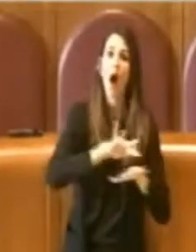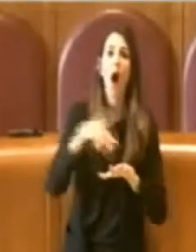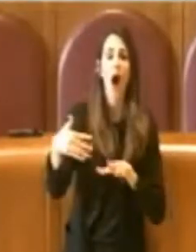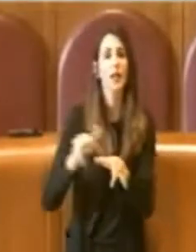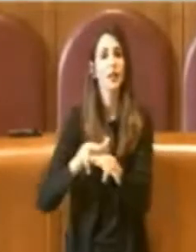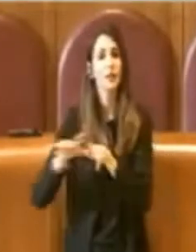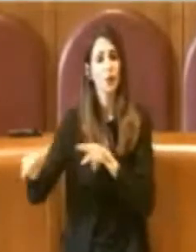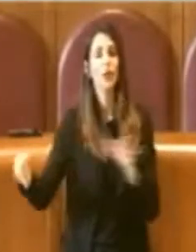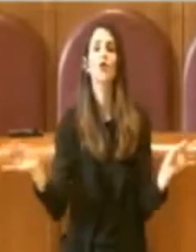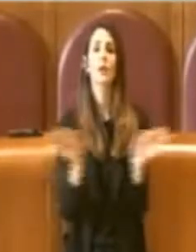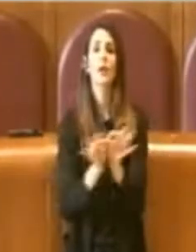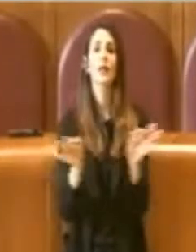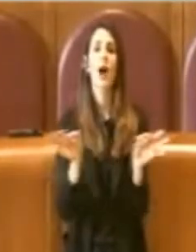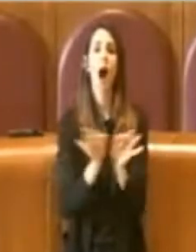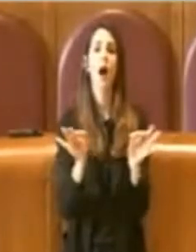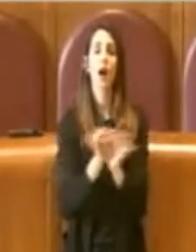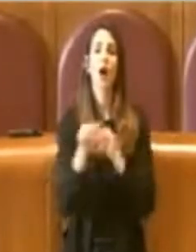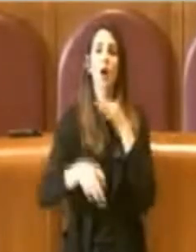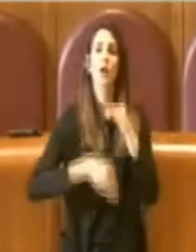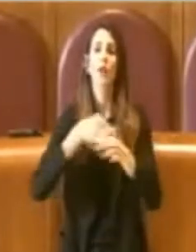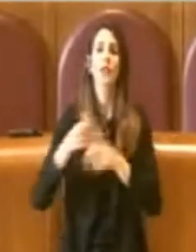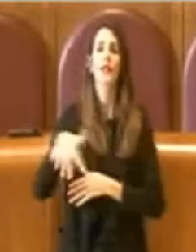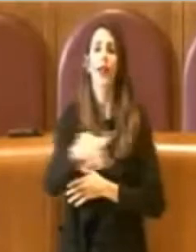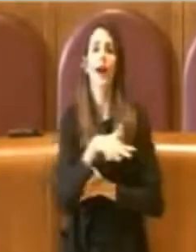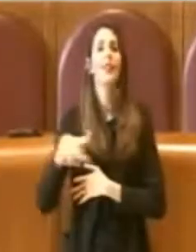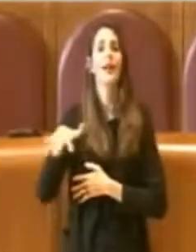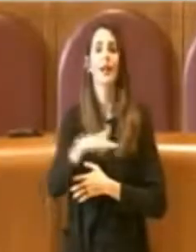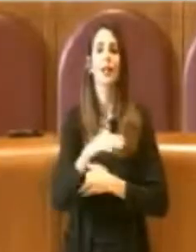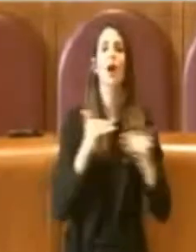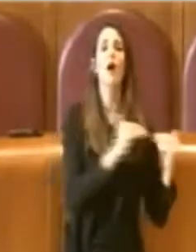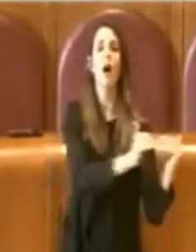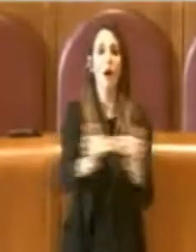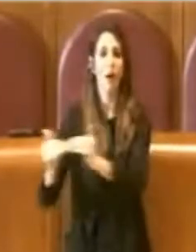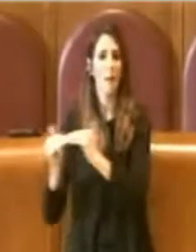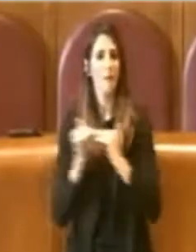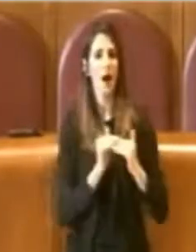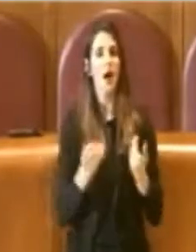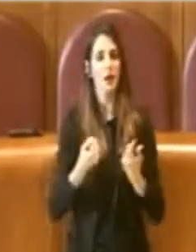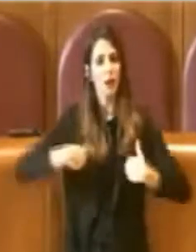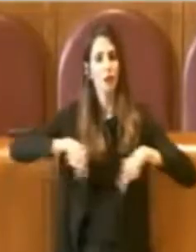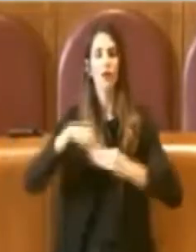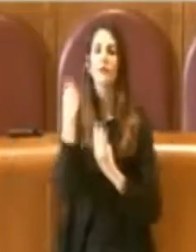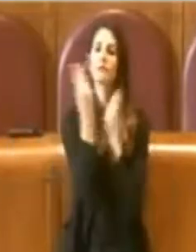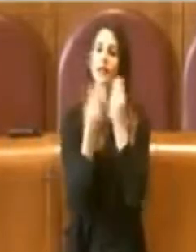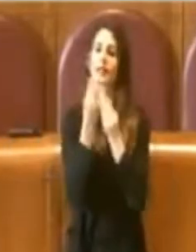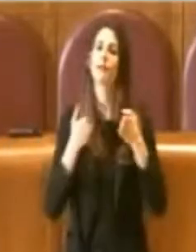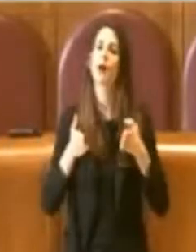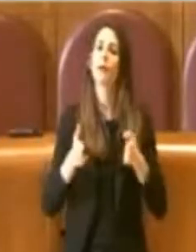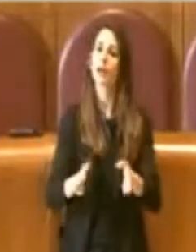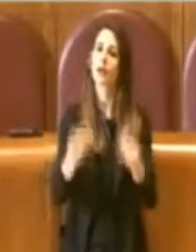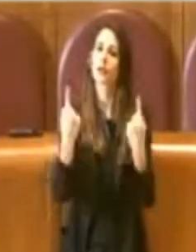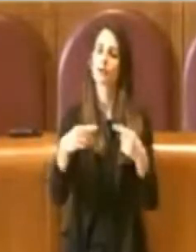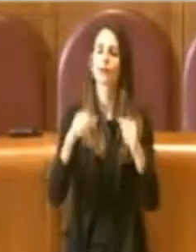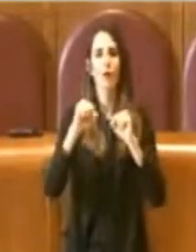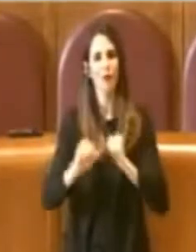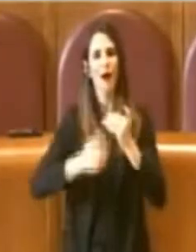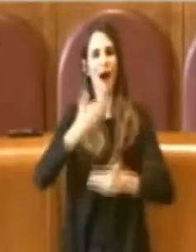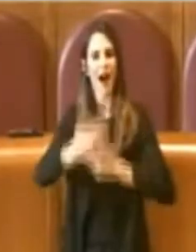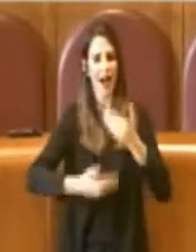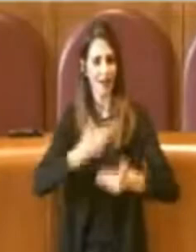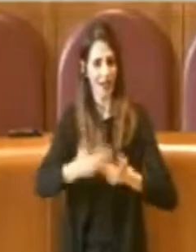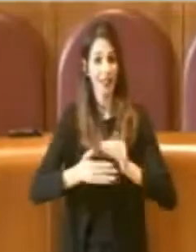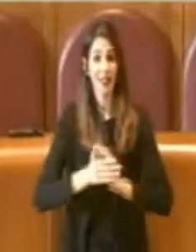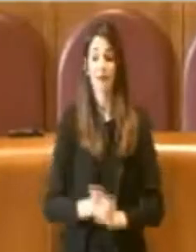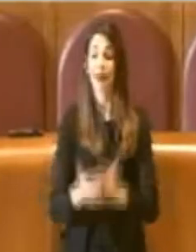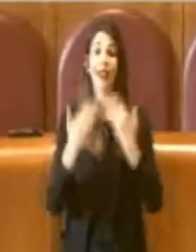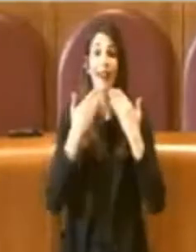omogeneo e quindi garantendo che questo percorso possa andare avanti ovviamente per tutti e voglio anche ringraziare quindi i municipi che